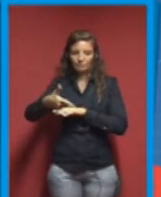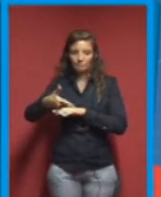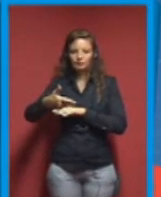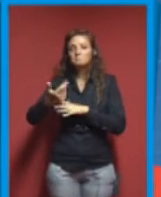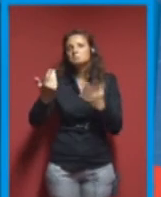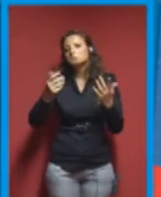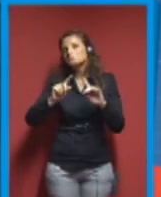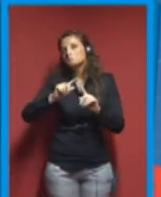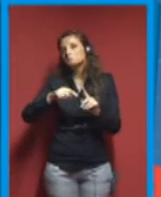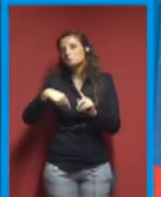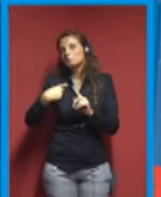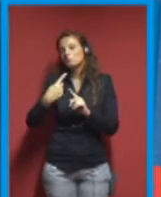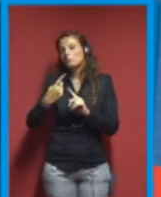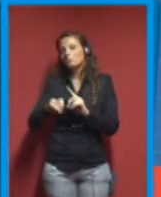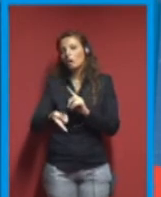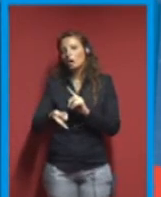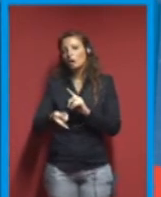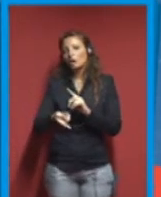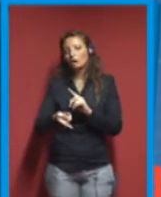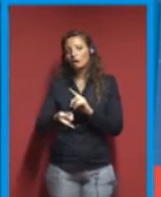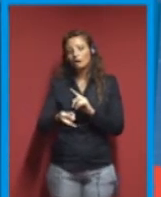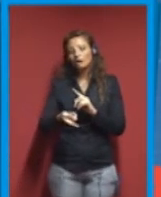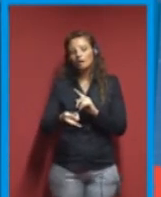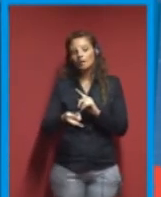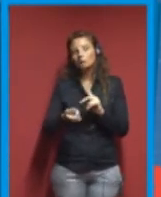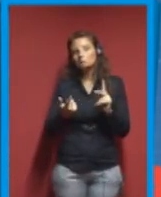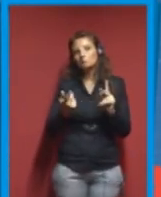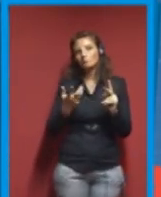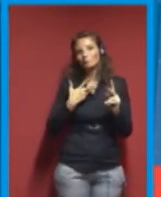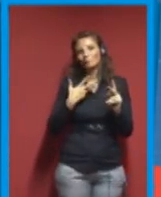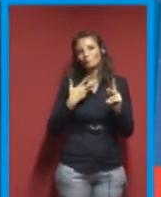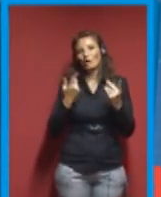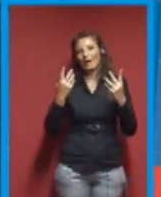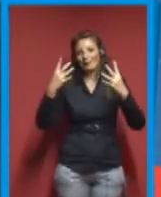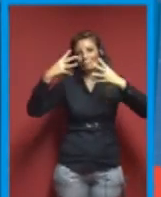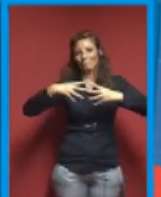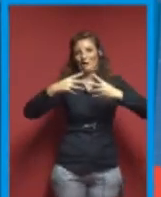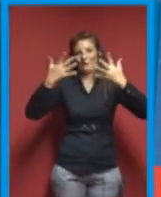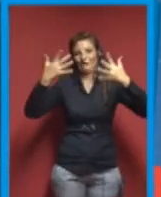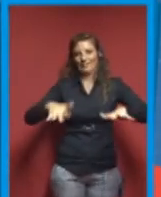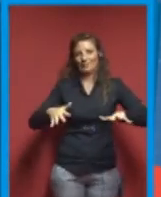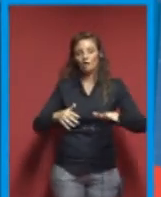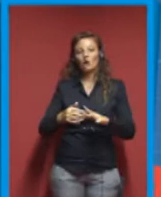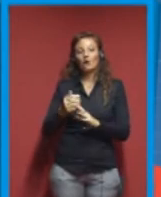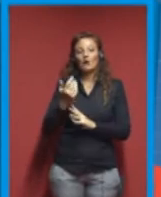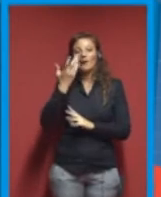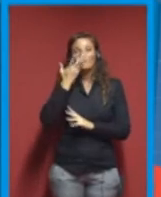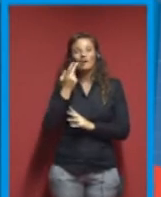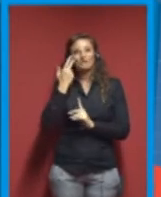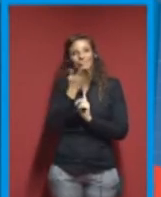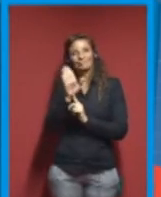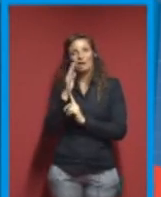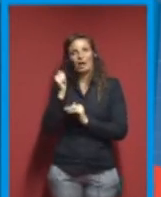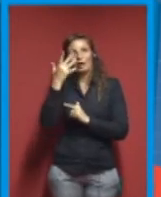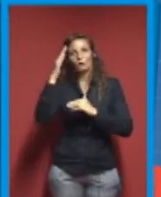Dopo un po' abbiamo la macchina finita. Vorrei farvi vedere alcuni sistemi